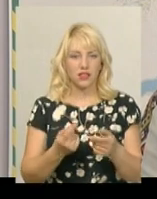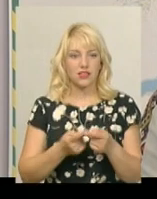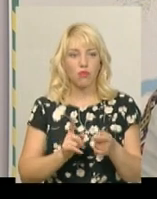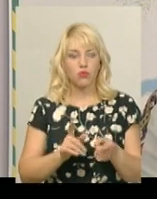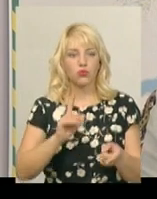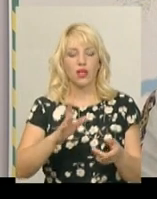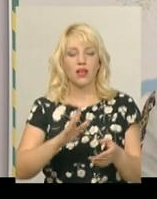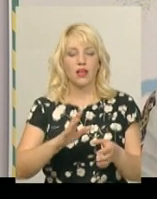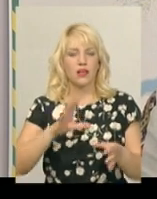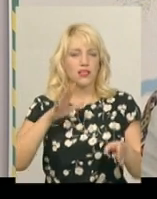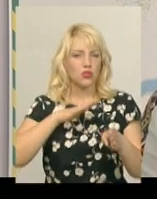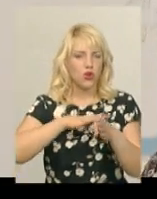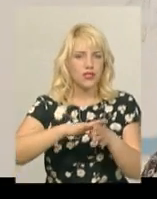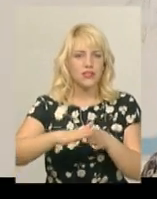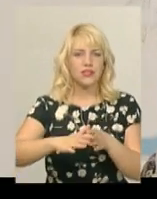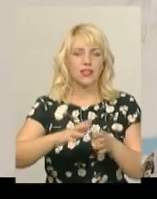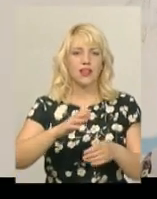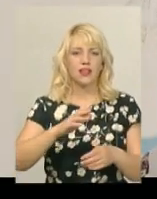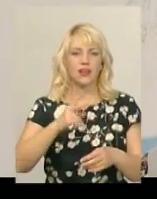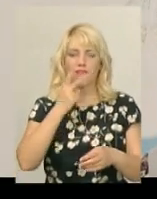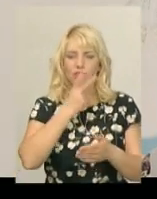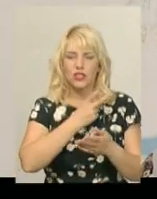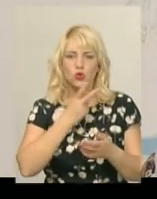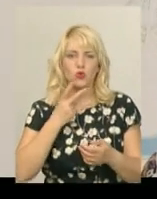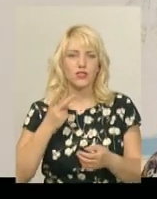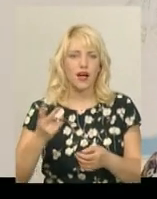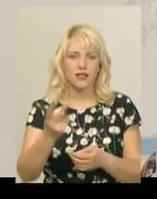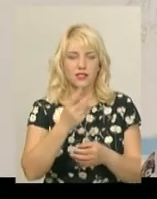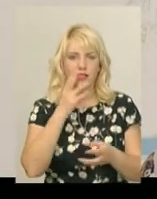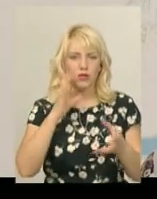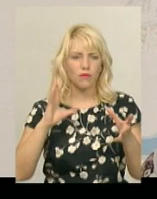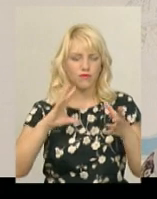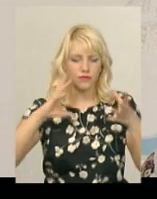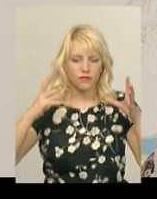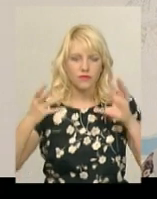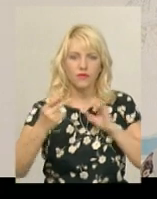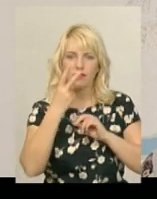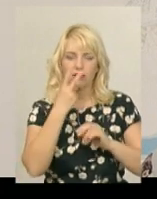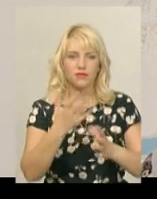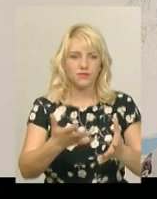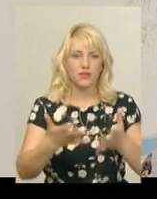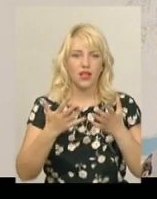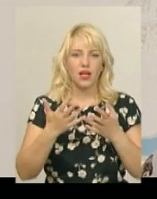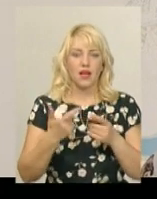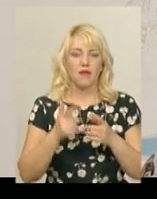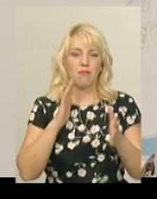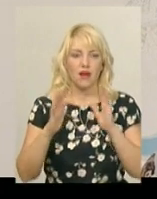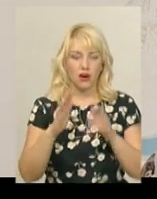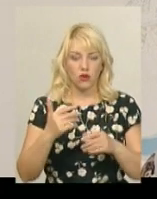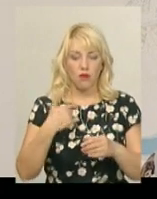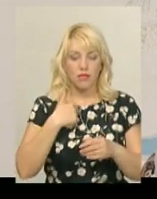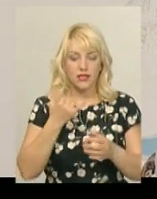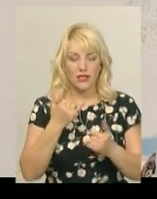суцільна візуалізація парку. Ми ведемо перемовини з львівською архітектурною компанією, яка має досвід